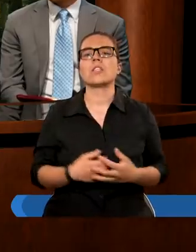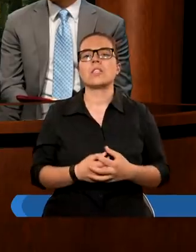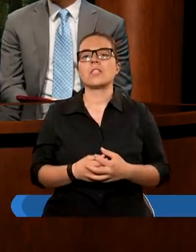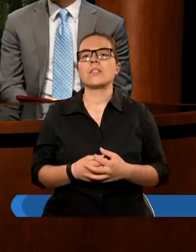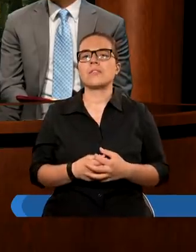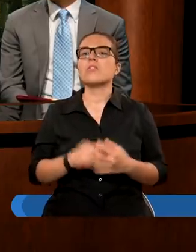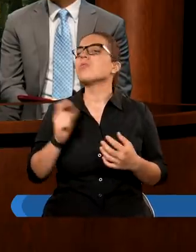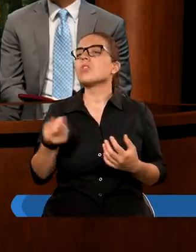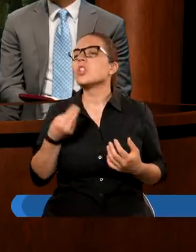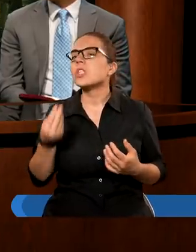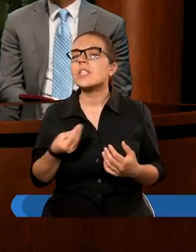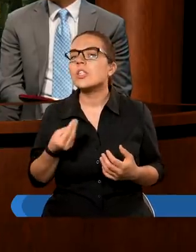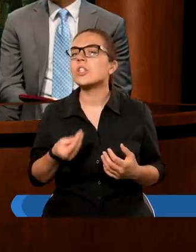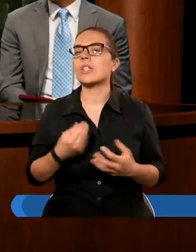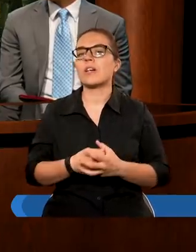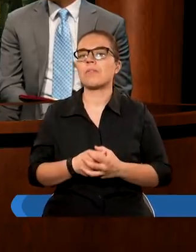W czym jeszcze?